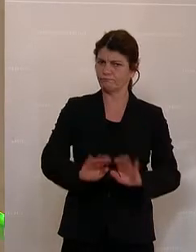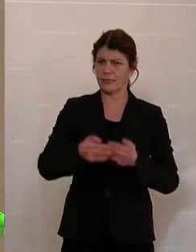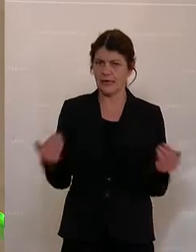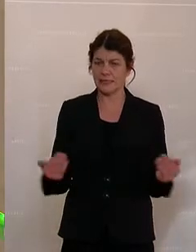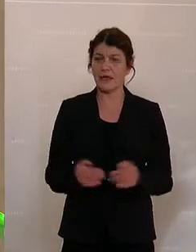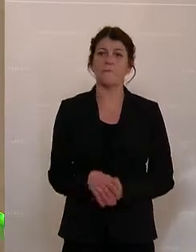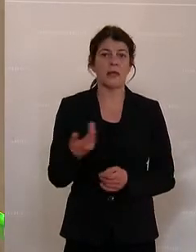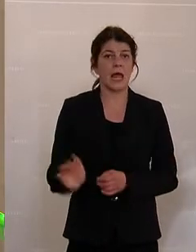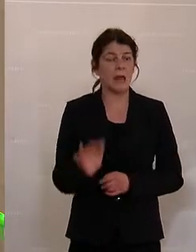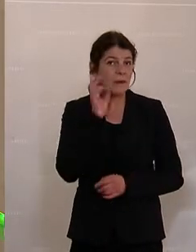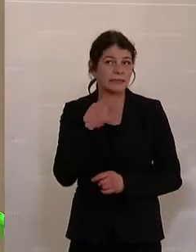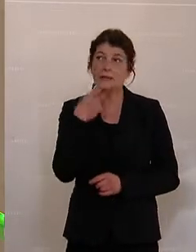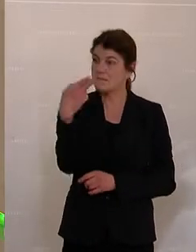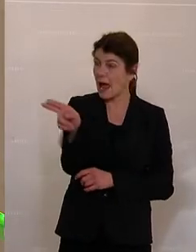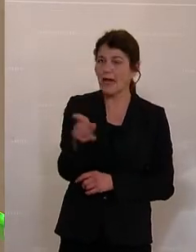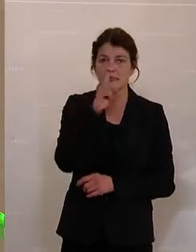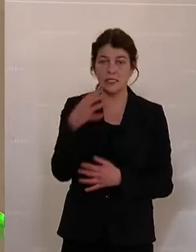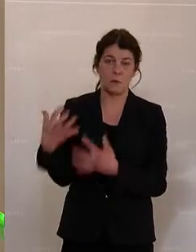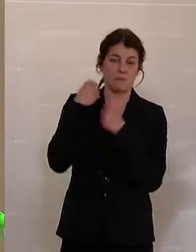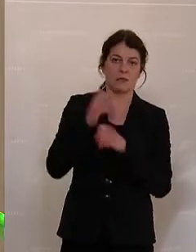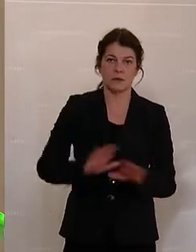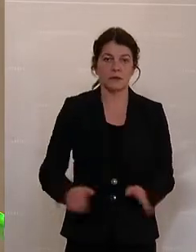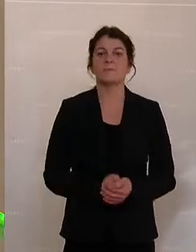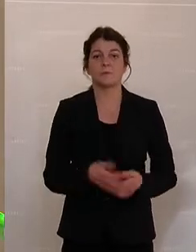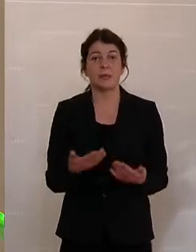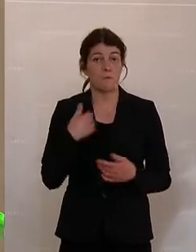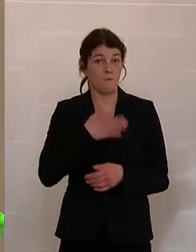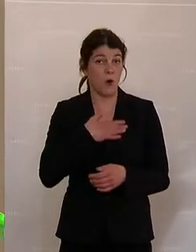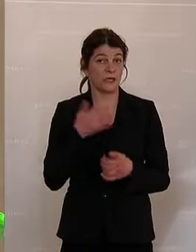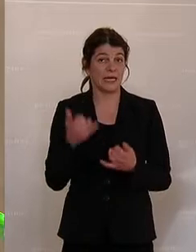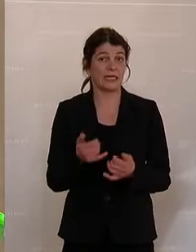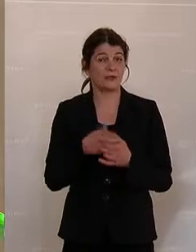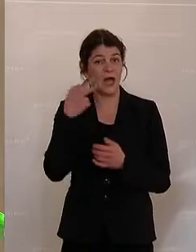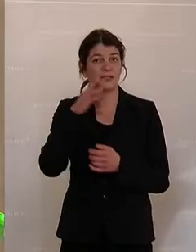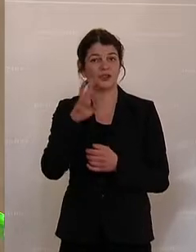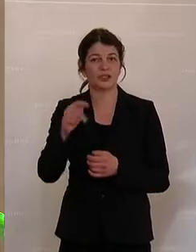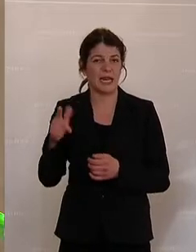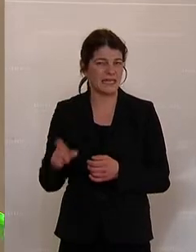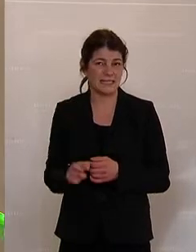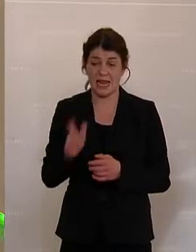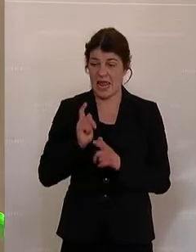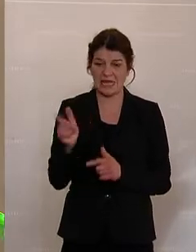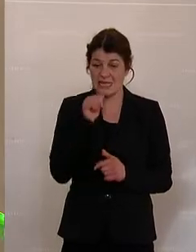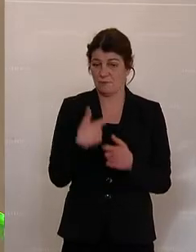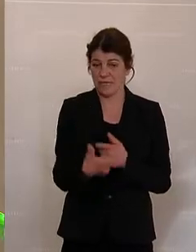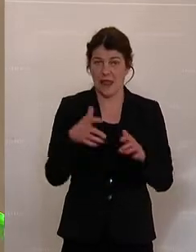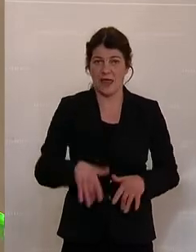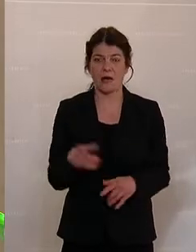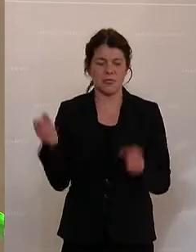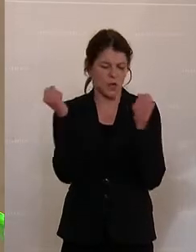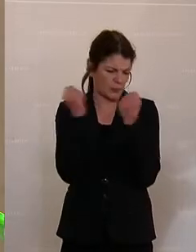Mädchen Nein zu sagen vor sexuellen Übergriffen. Und ich möchte jetzt schon auf den Herrn Schnedlitz, der leider gerade nicht im Saal ist, eingehen, mit seiner